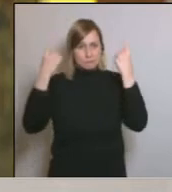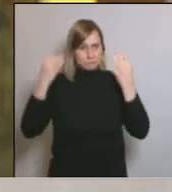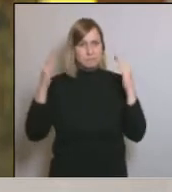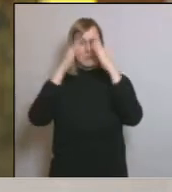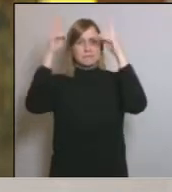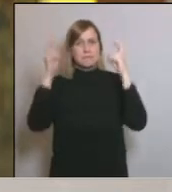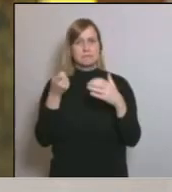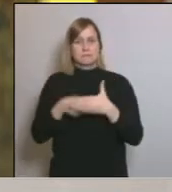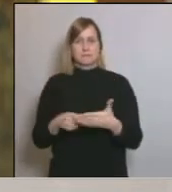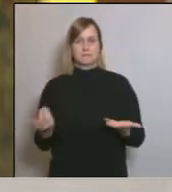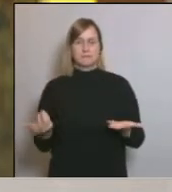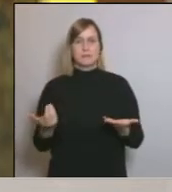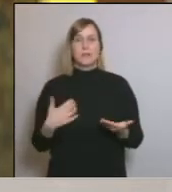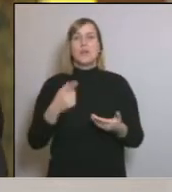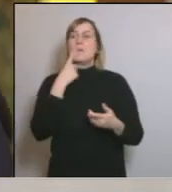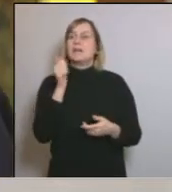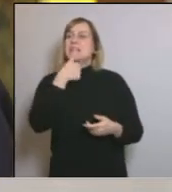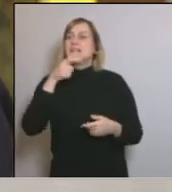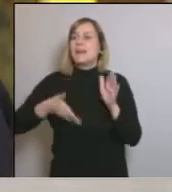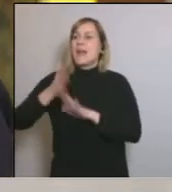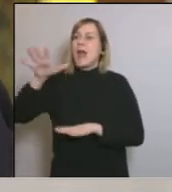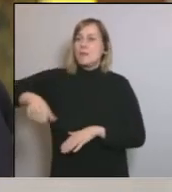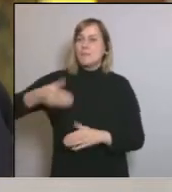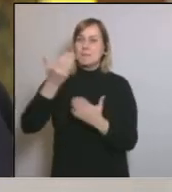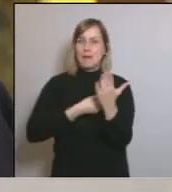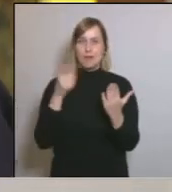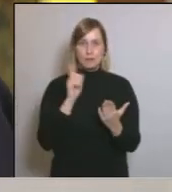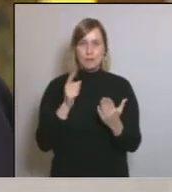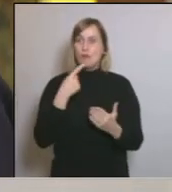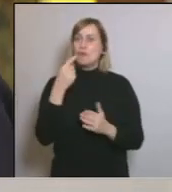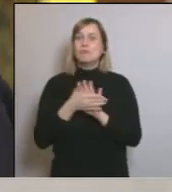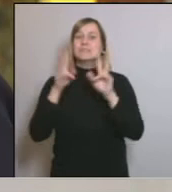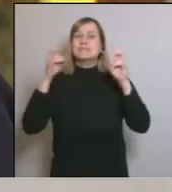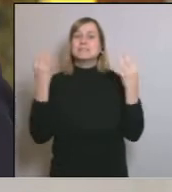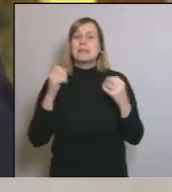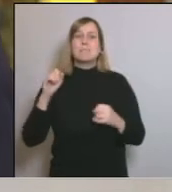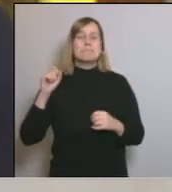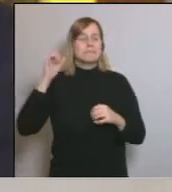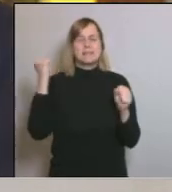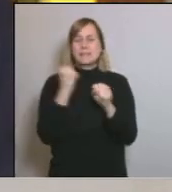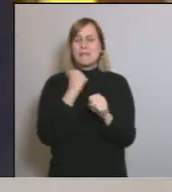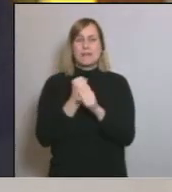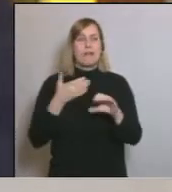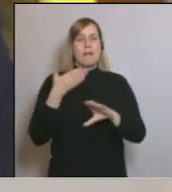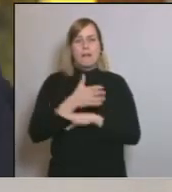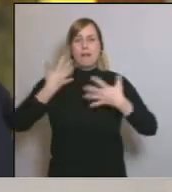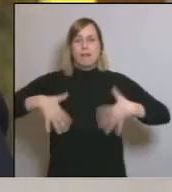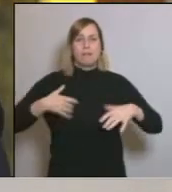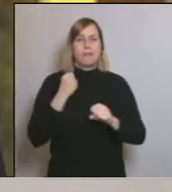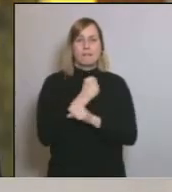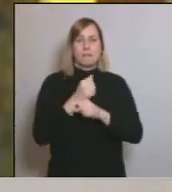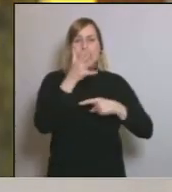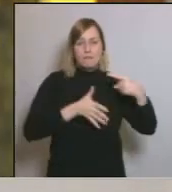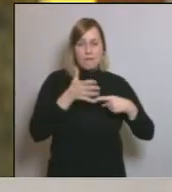No parlem de qui ha d'anar a comprar el pa, parlem dels milers de treballadors que han d'anar cada dia a la cadena de producció o a la taula de